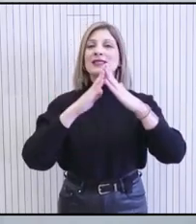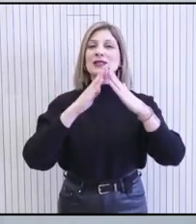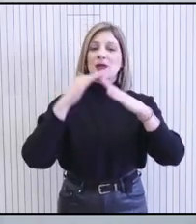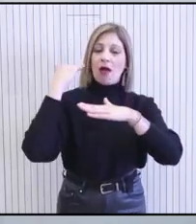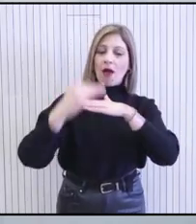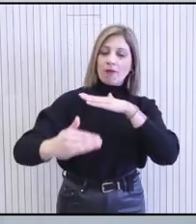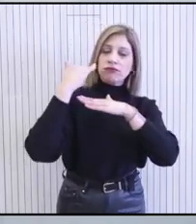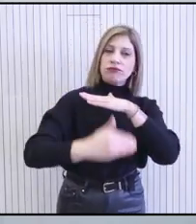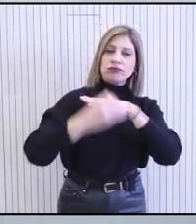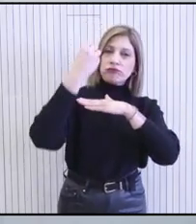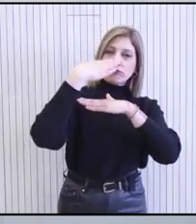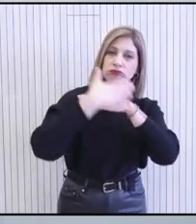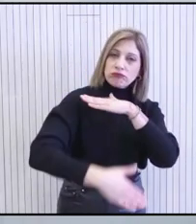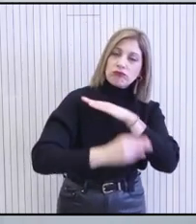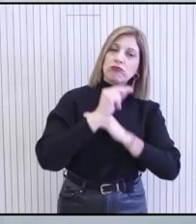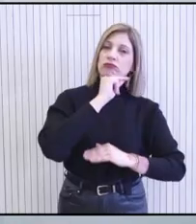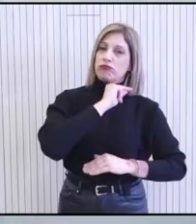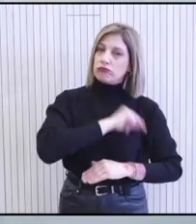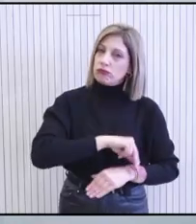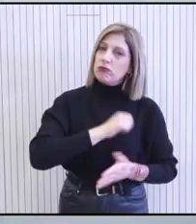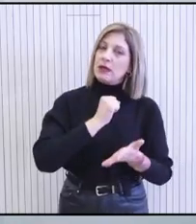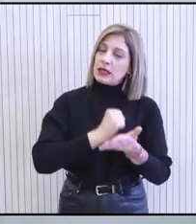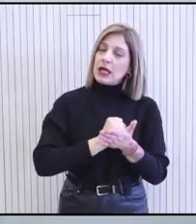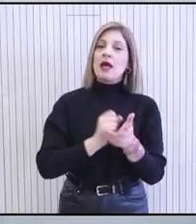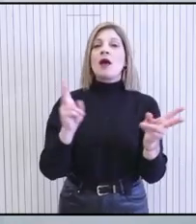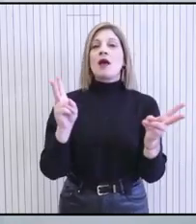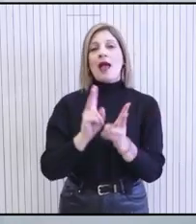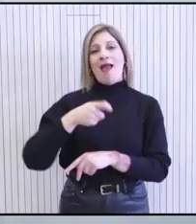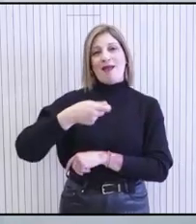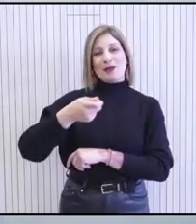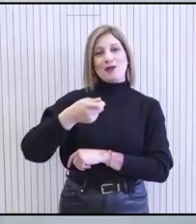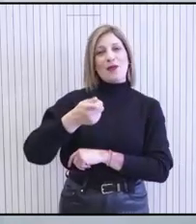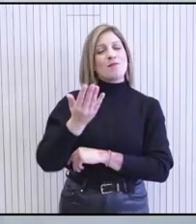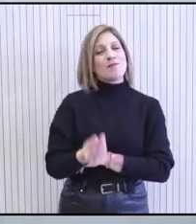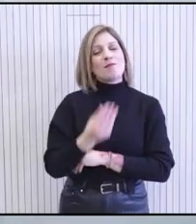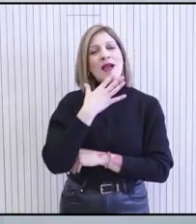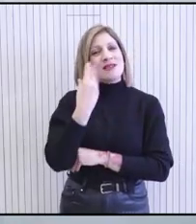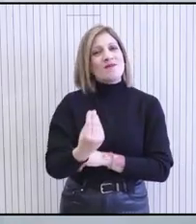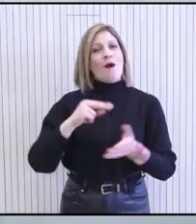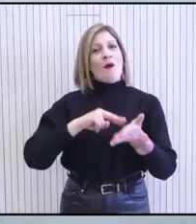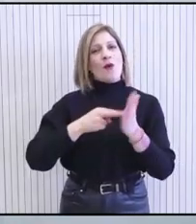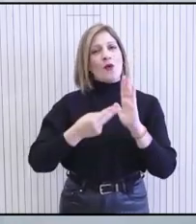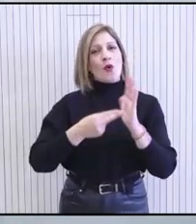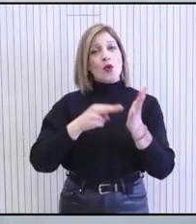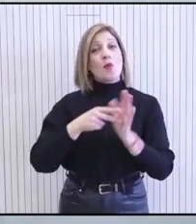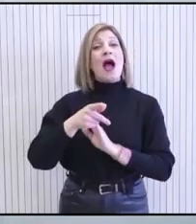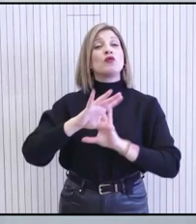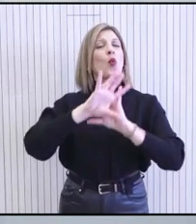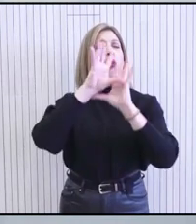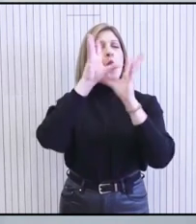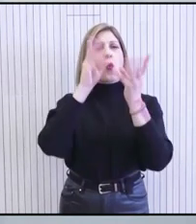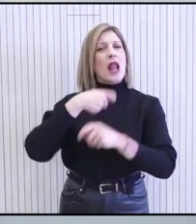επιτυχάνοντας εξοικονόμηση ενέργειας και μειώνοντας ταυτόχρονα έξοδα διαβίωσης. Ο συνολικός προϋπολογισμός του σχεδίου